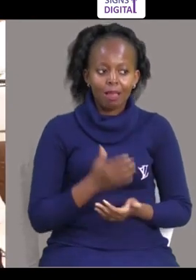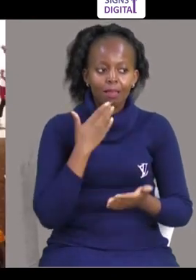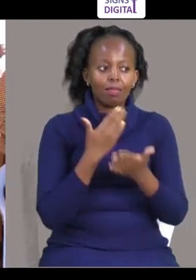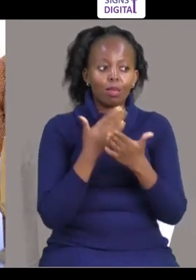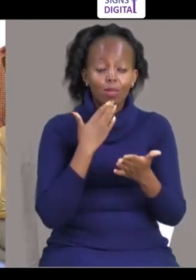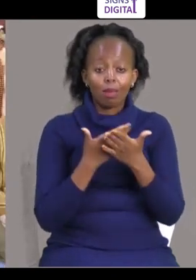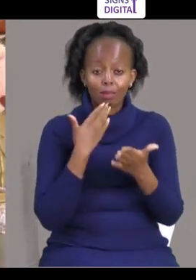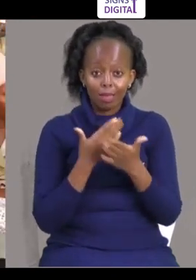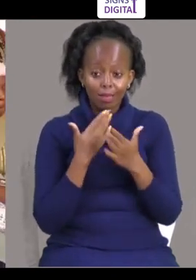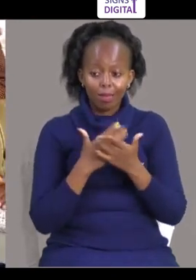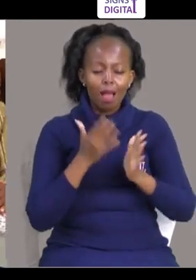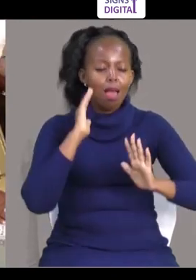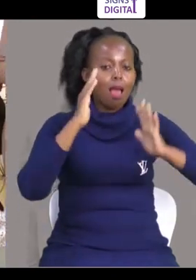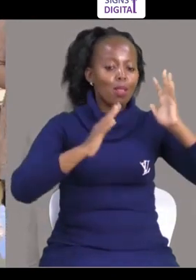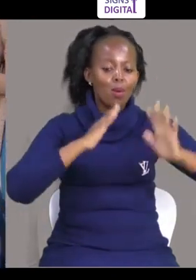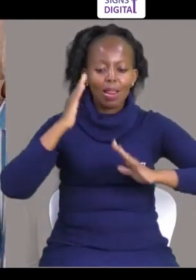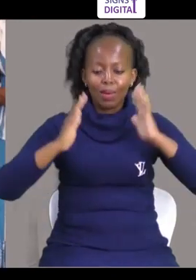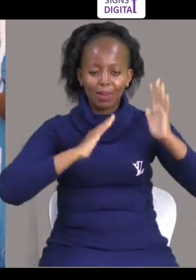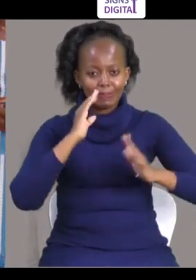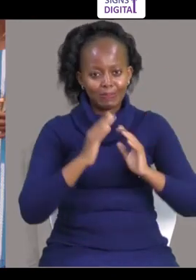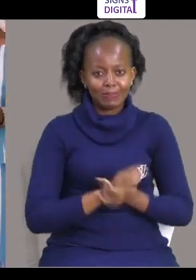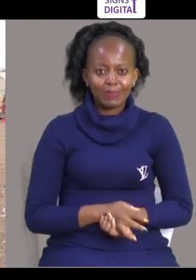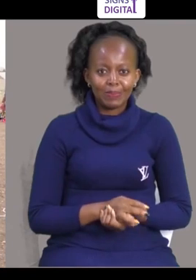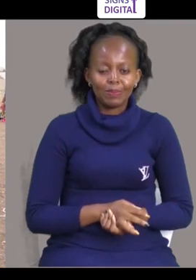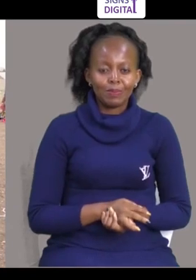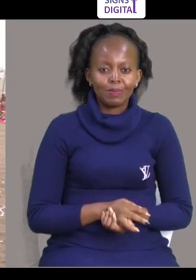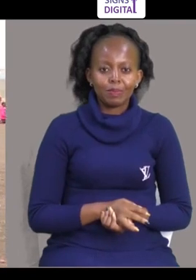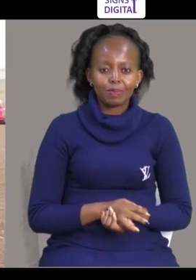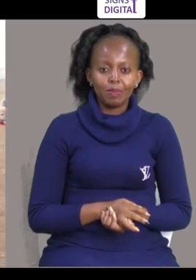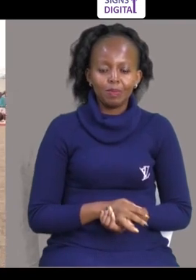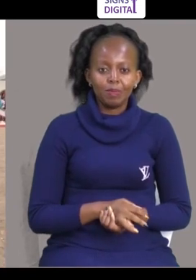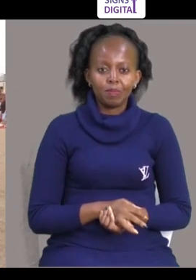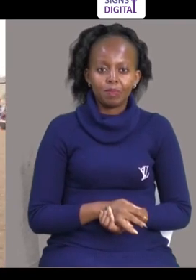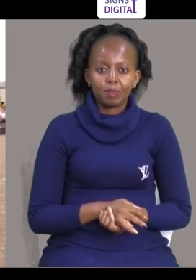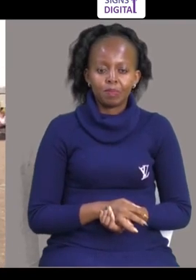you so much Habari zeno